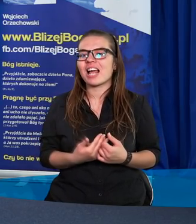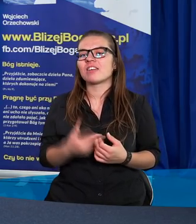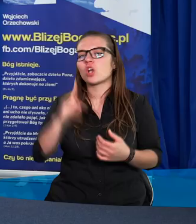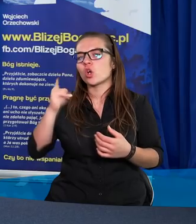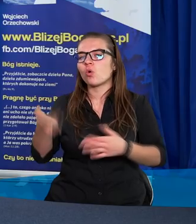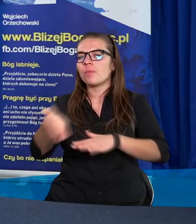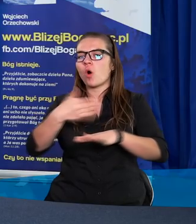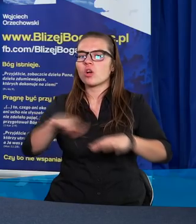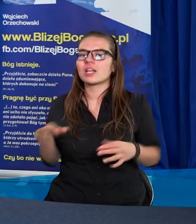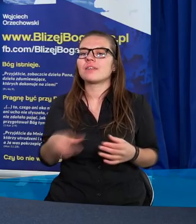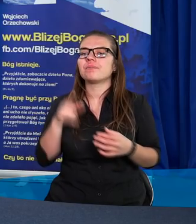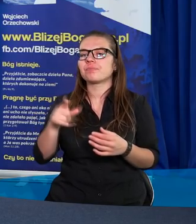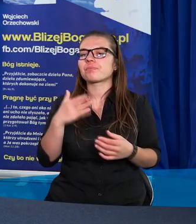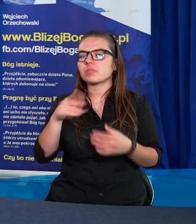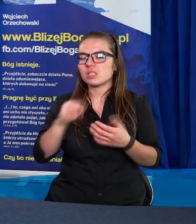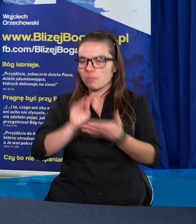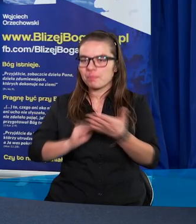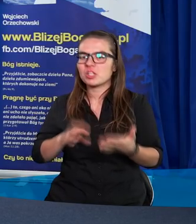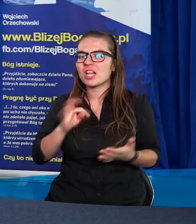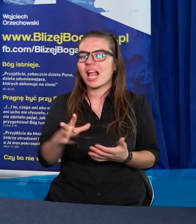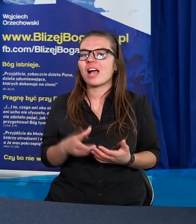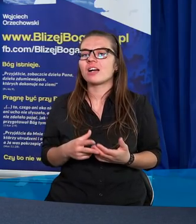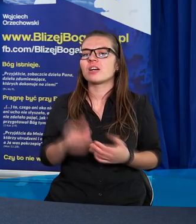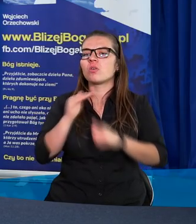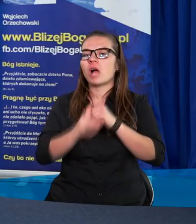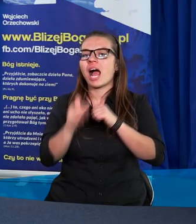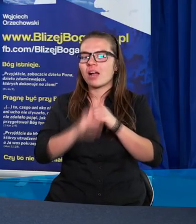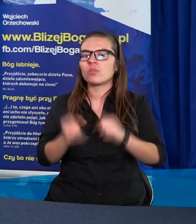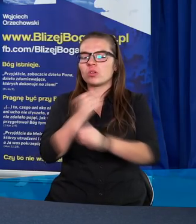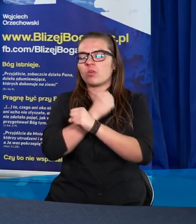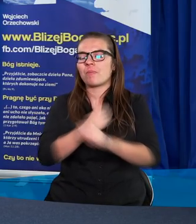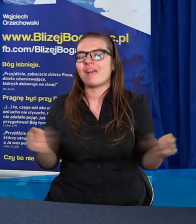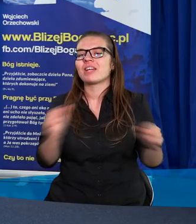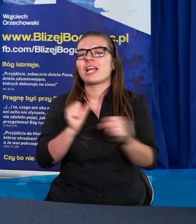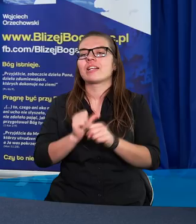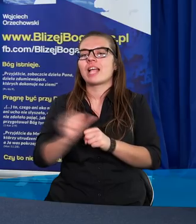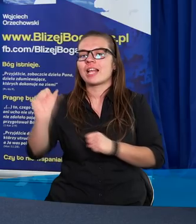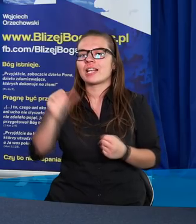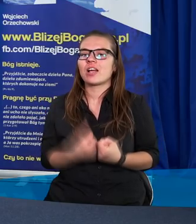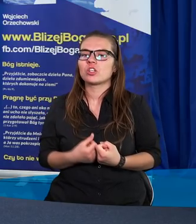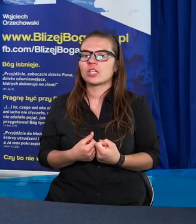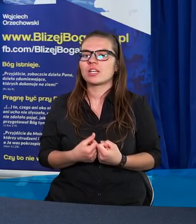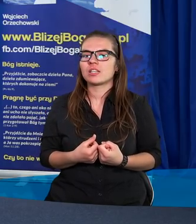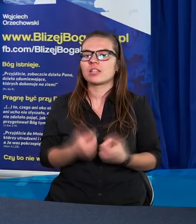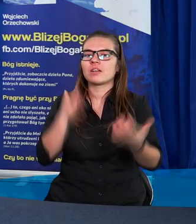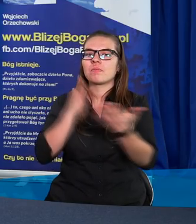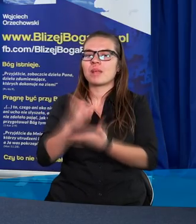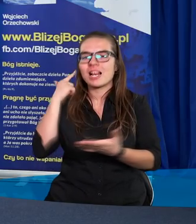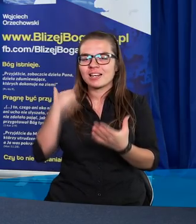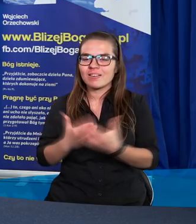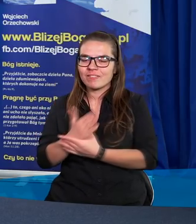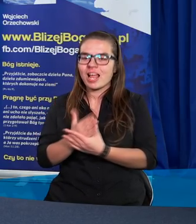w drugim rozdziale apostoł Paweł pisze tak. Łaską zbawieni jesteście przez